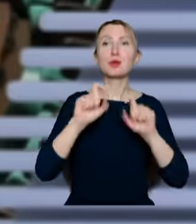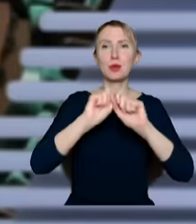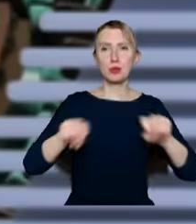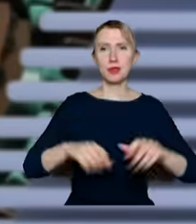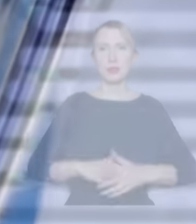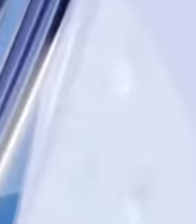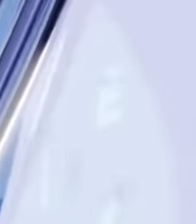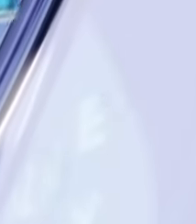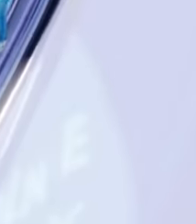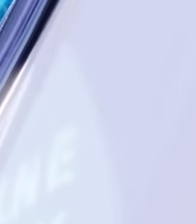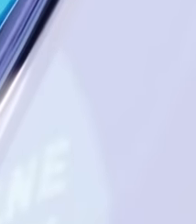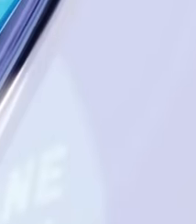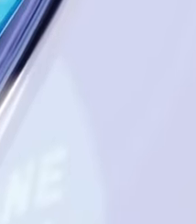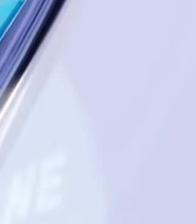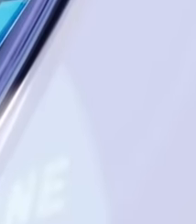Dzień dobry.